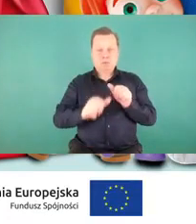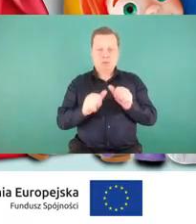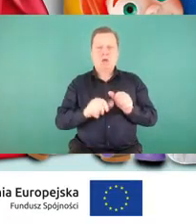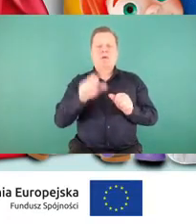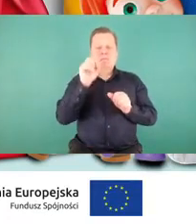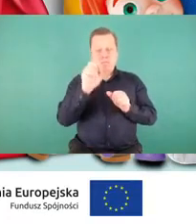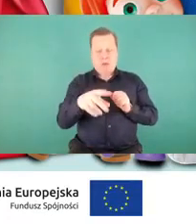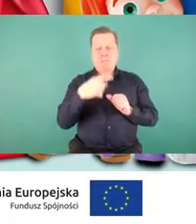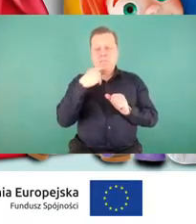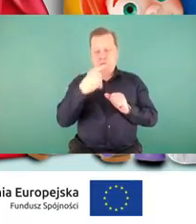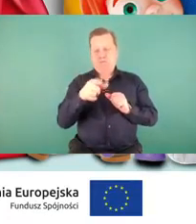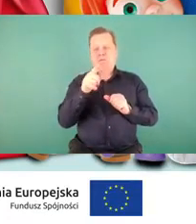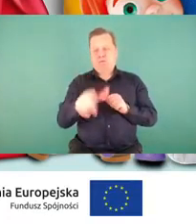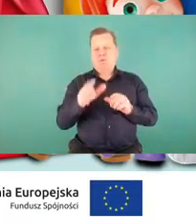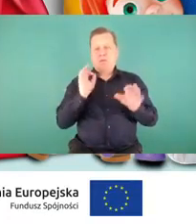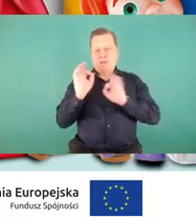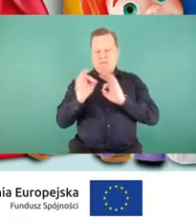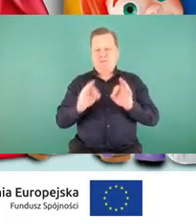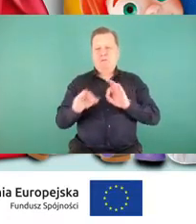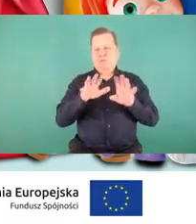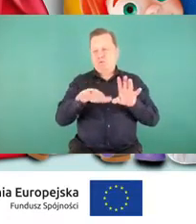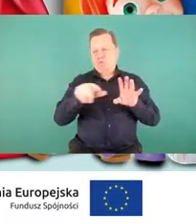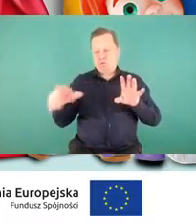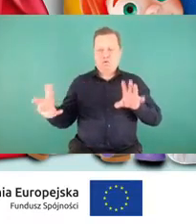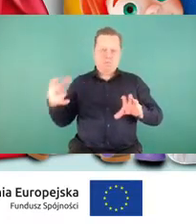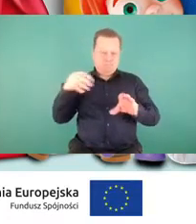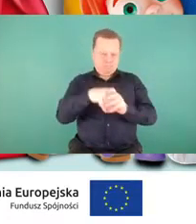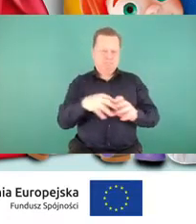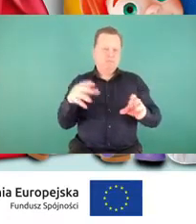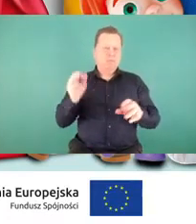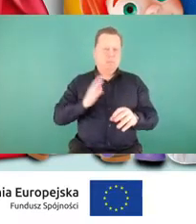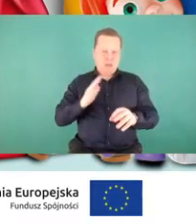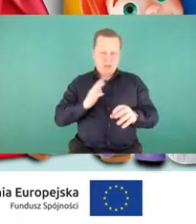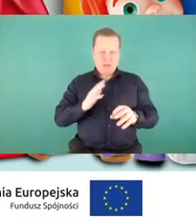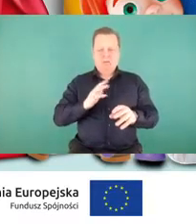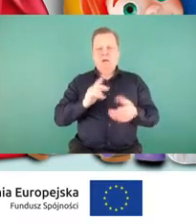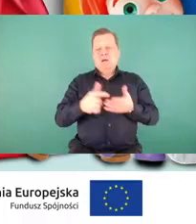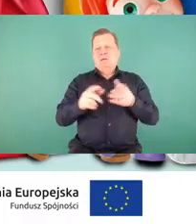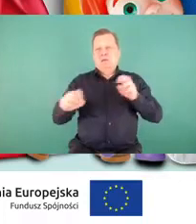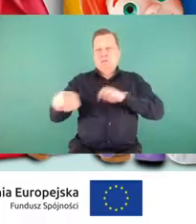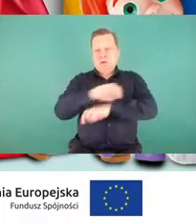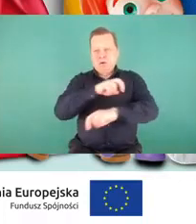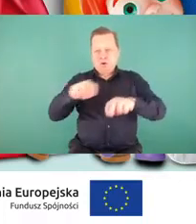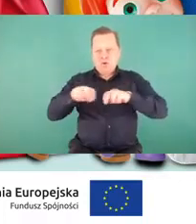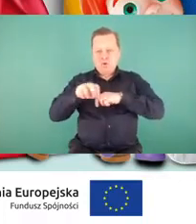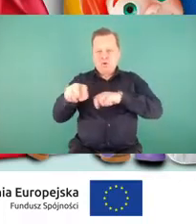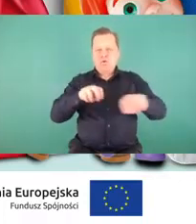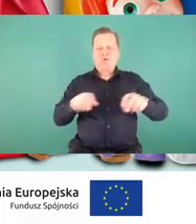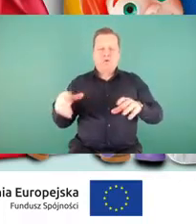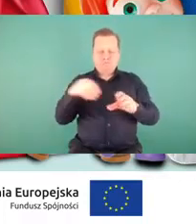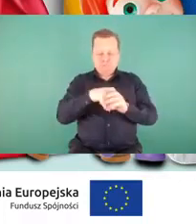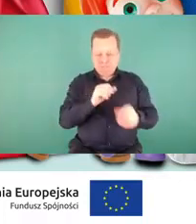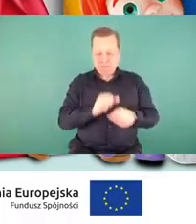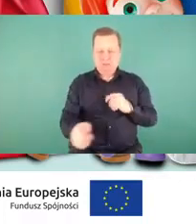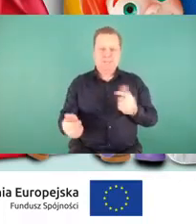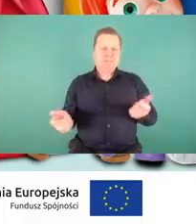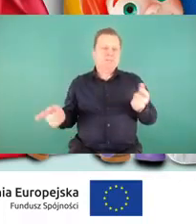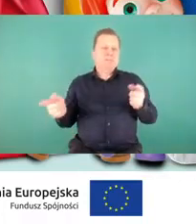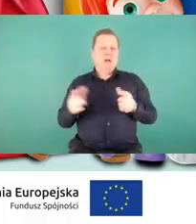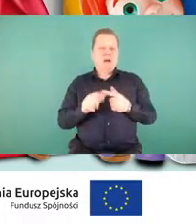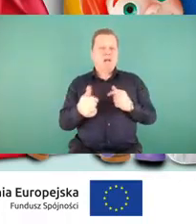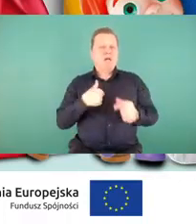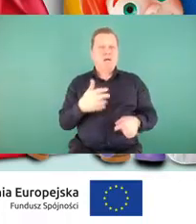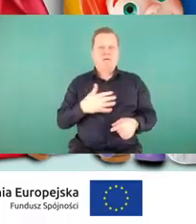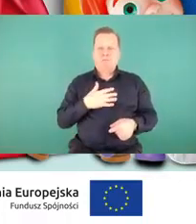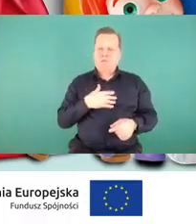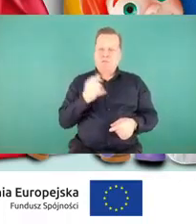informacje, jeśli chodzi o bezpieczeństwo, o poruszanie się na drodze. Natomiast obawiam się, że już